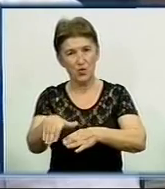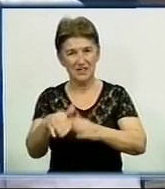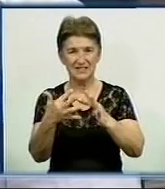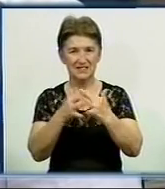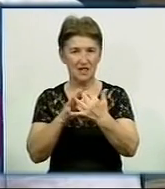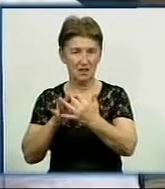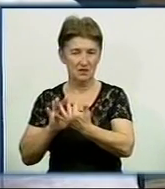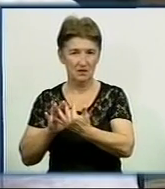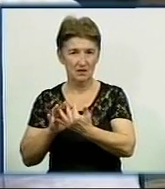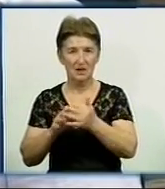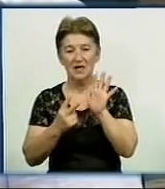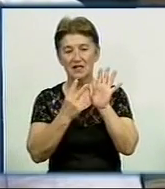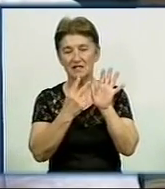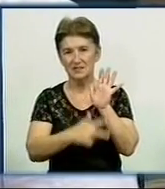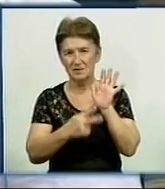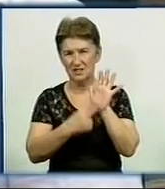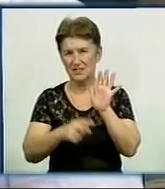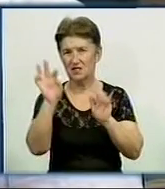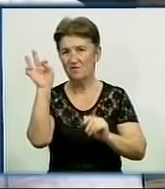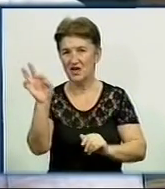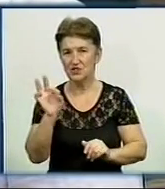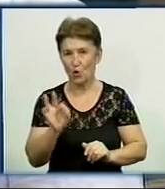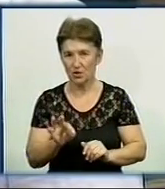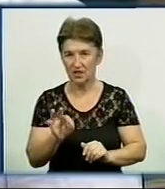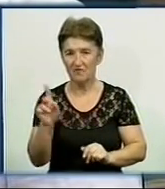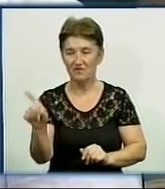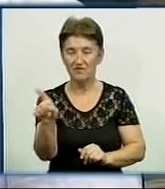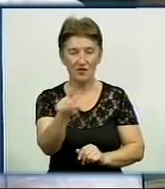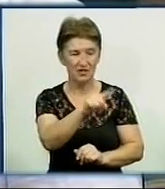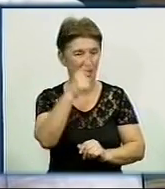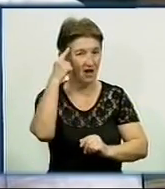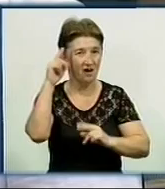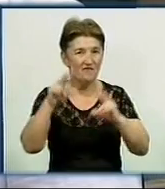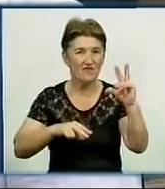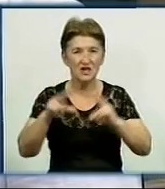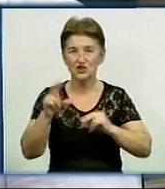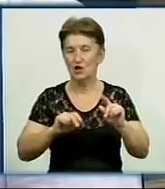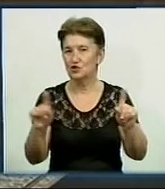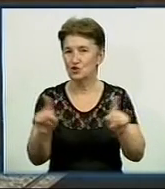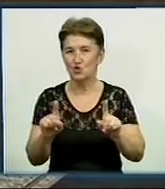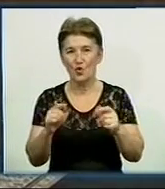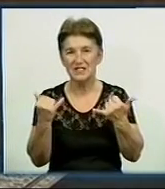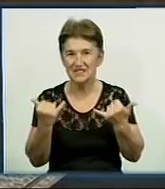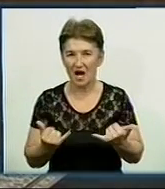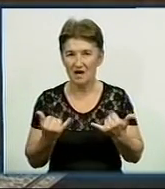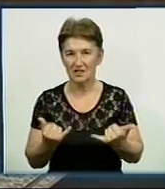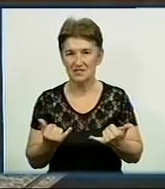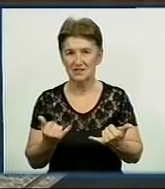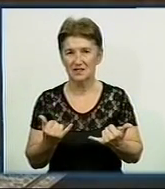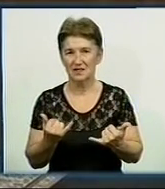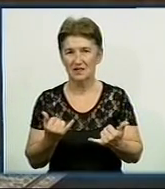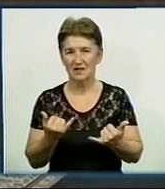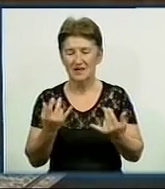70% тією чи іншою мірою, вони вважають, що зараз це